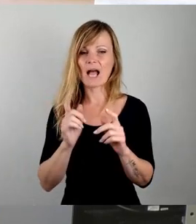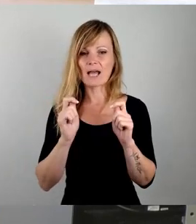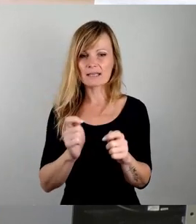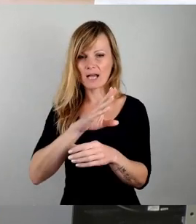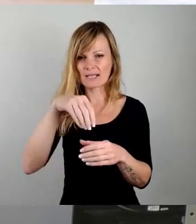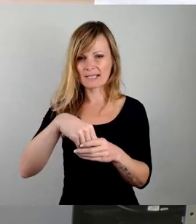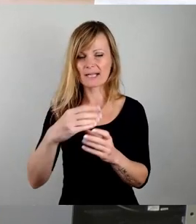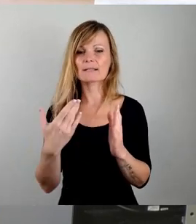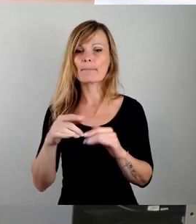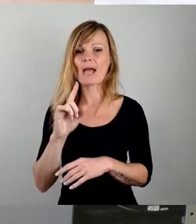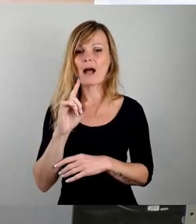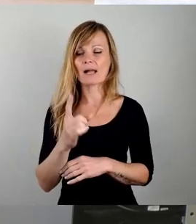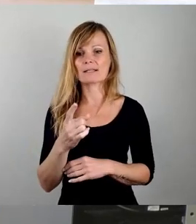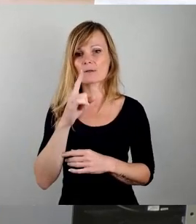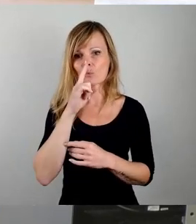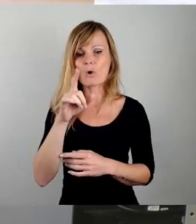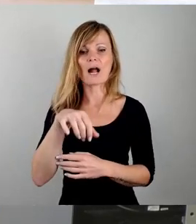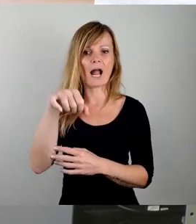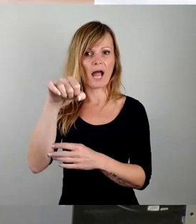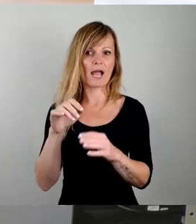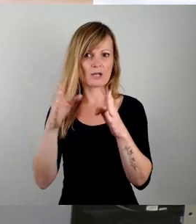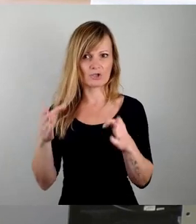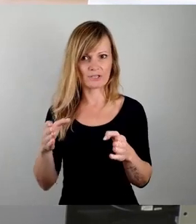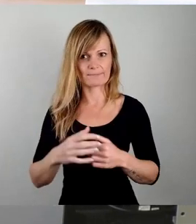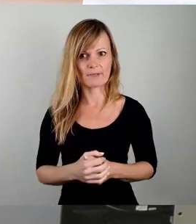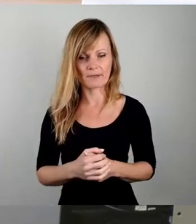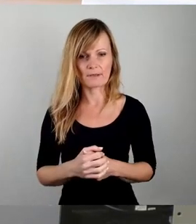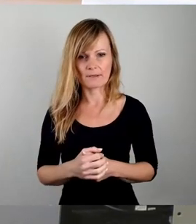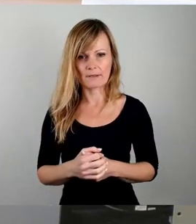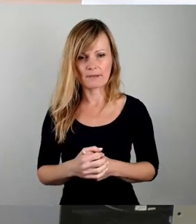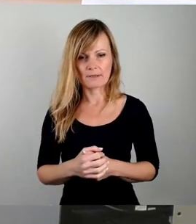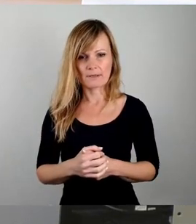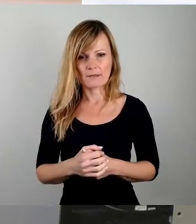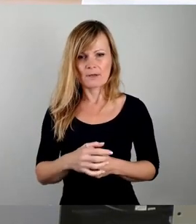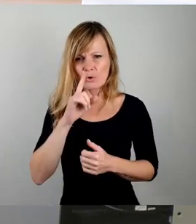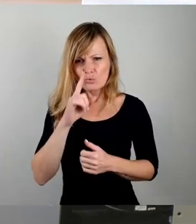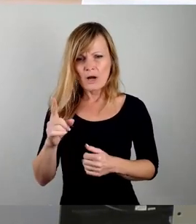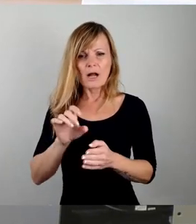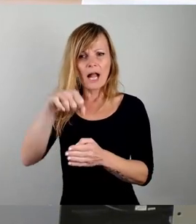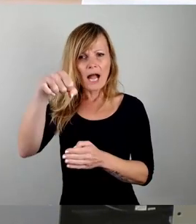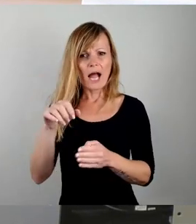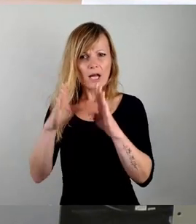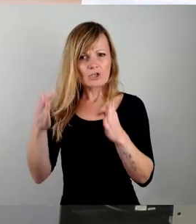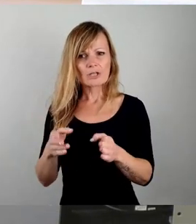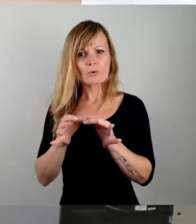um Garagen. Es geht um mehr als um Garagengrundstücke. Es stimmt, wir haben es gerade gehört,